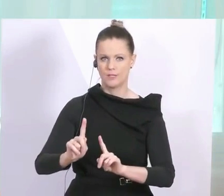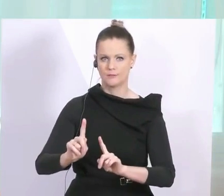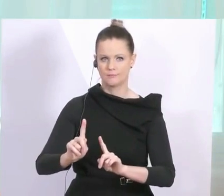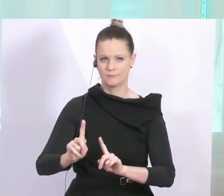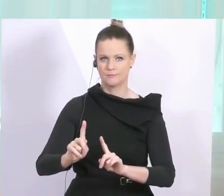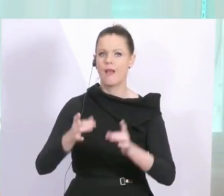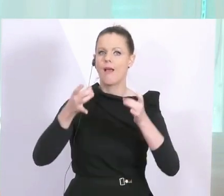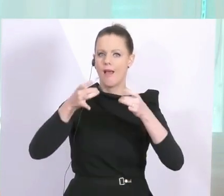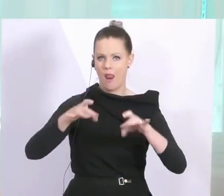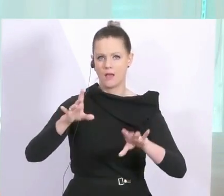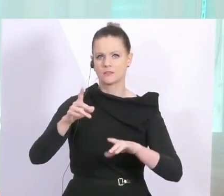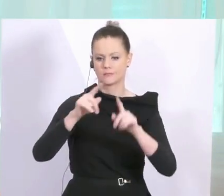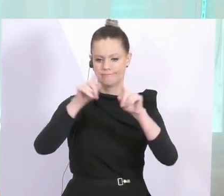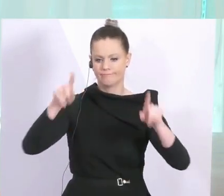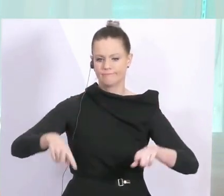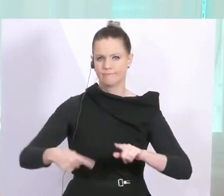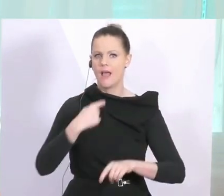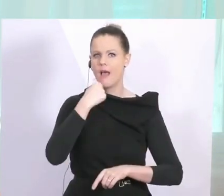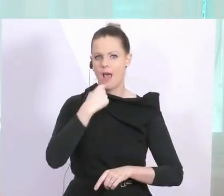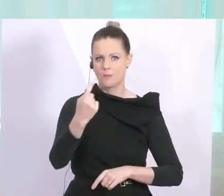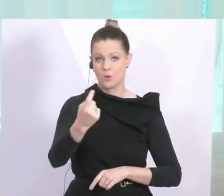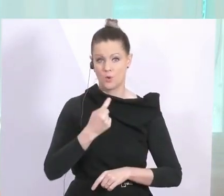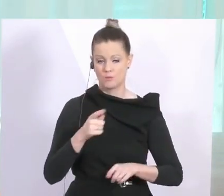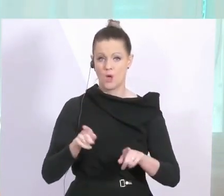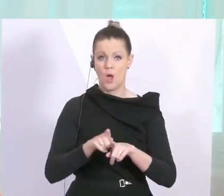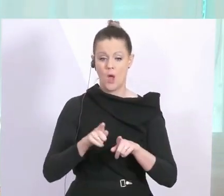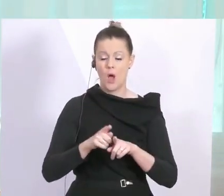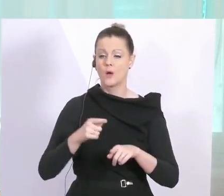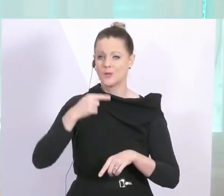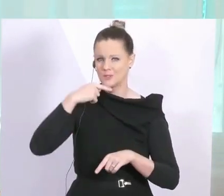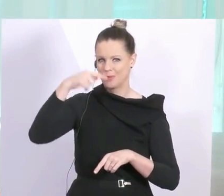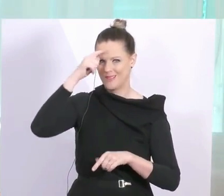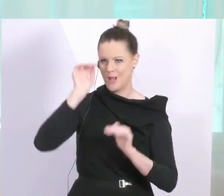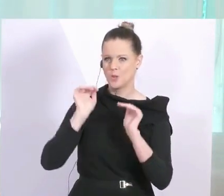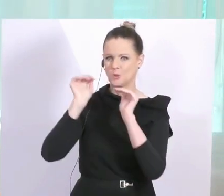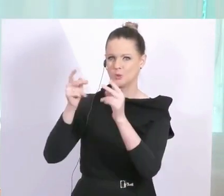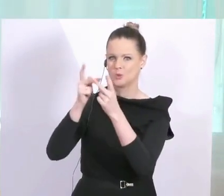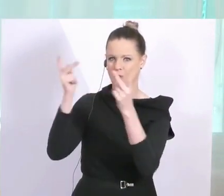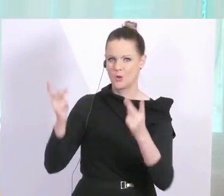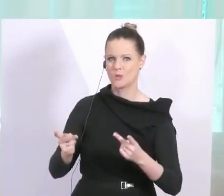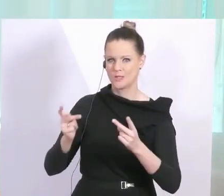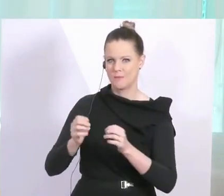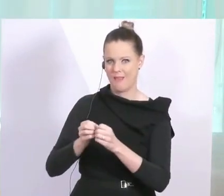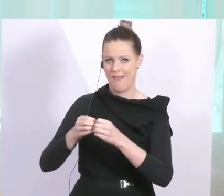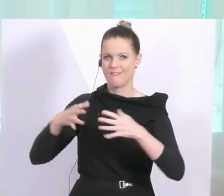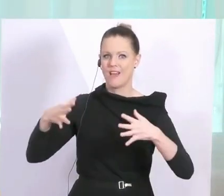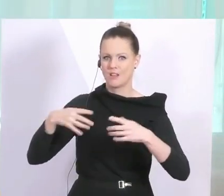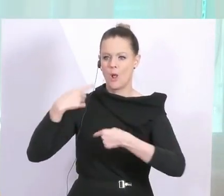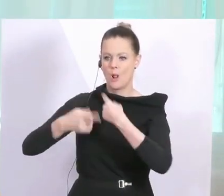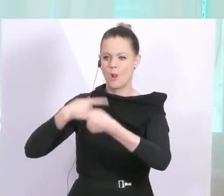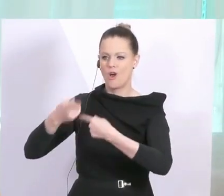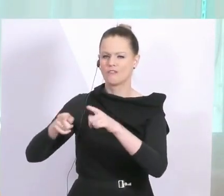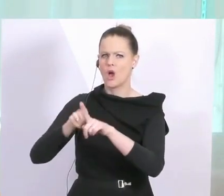Erlass. Und wir wollen die Schutzkonzepte der Spitäler ausbauen. Das ist bereits im Laufen weitestgehend auch